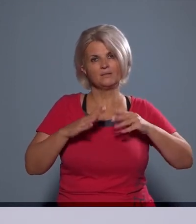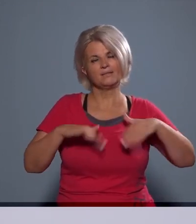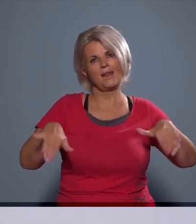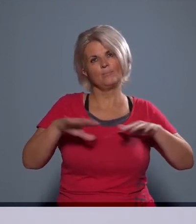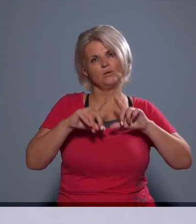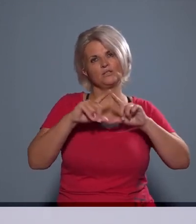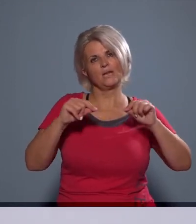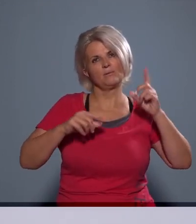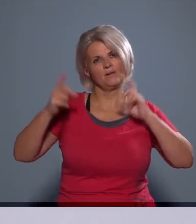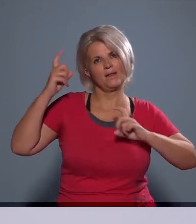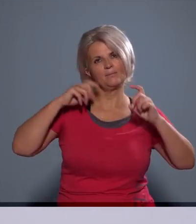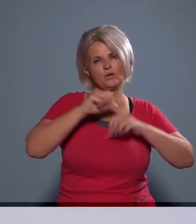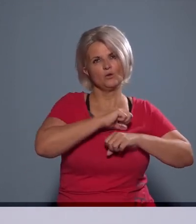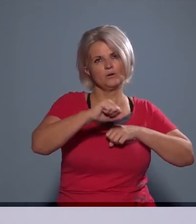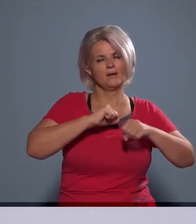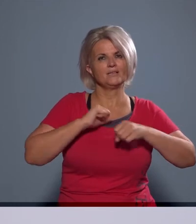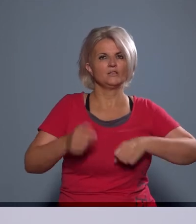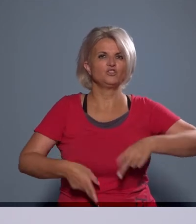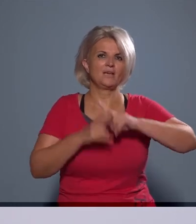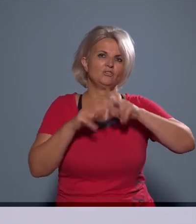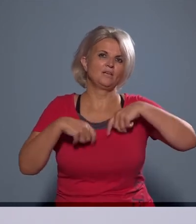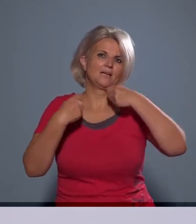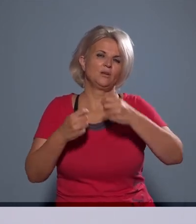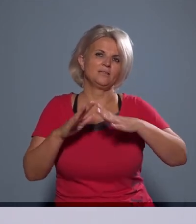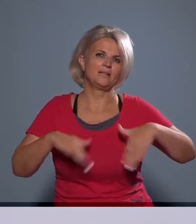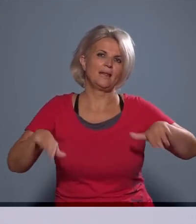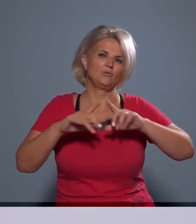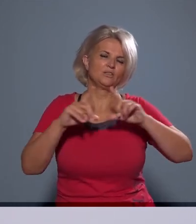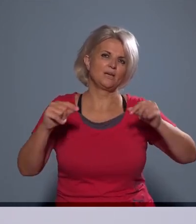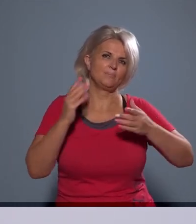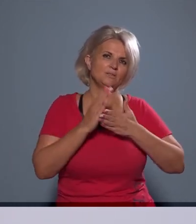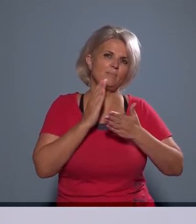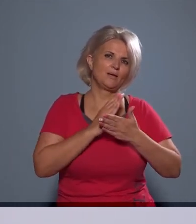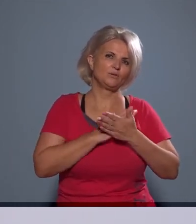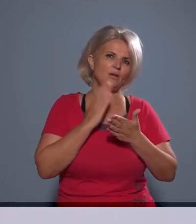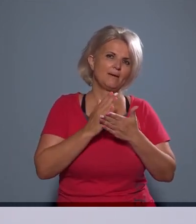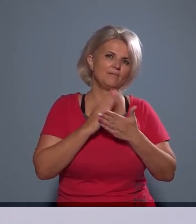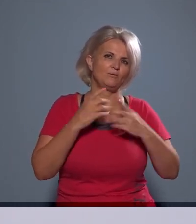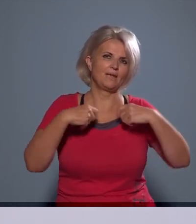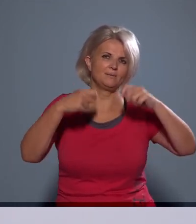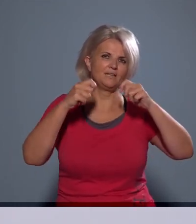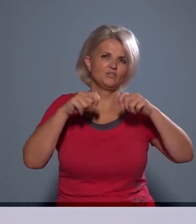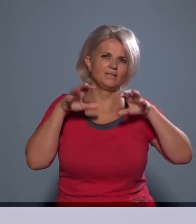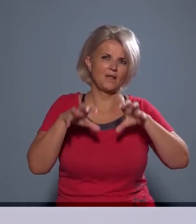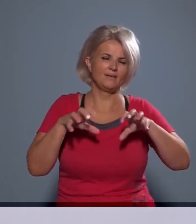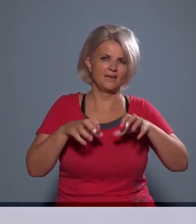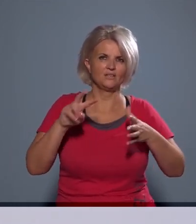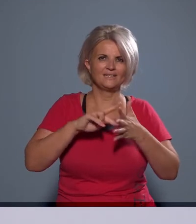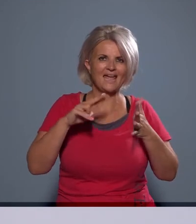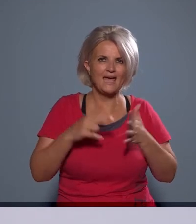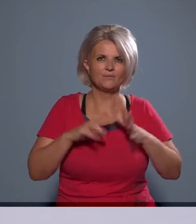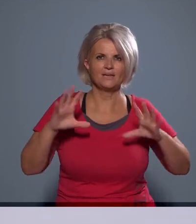formájában, ahol az önkormányzat egyrészt segítséget nyújt, a településképi szabályoknak megfelelő építési tevékenységi tervek